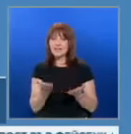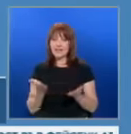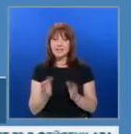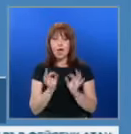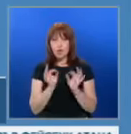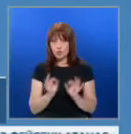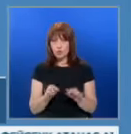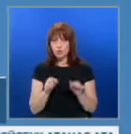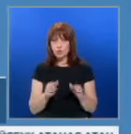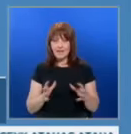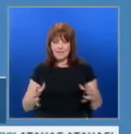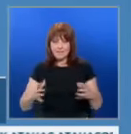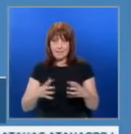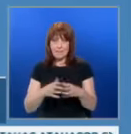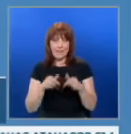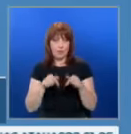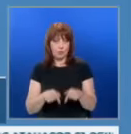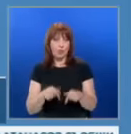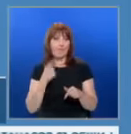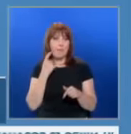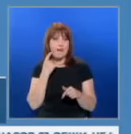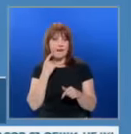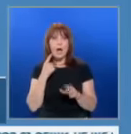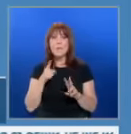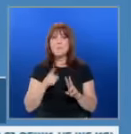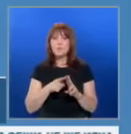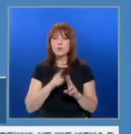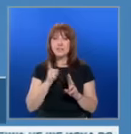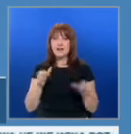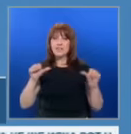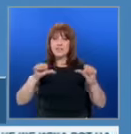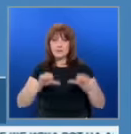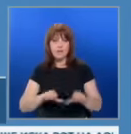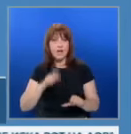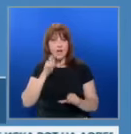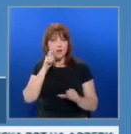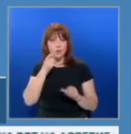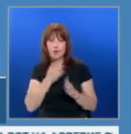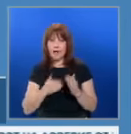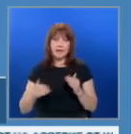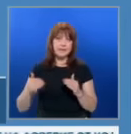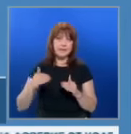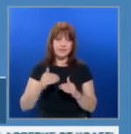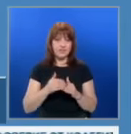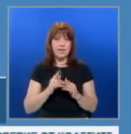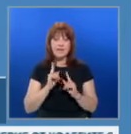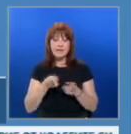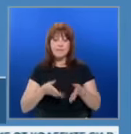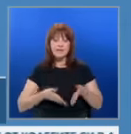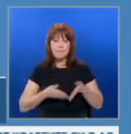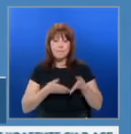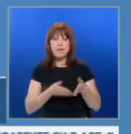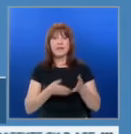Точно това ни събира тук, днес, в Берлин. Путин трябва да се провали и Украина да наделее. Трябва да помогнем на Украина да